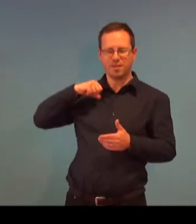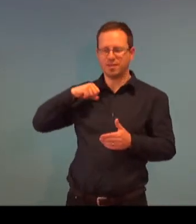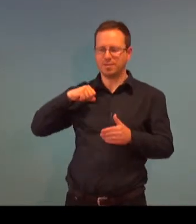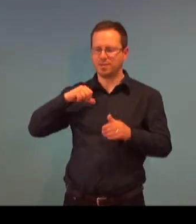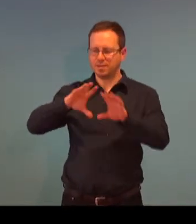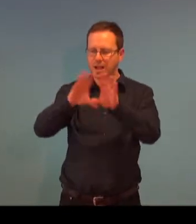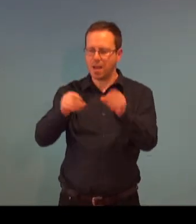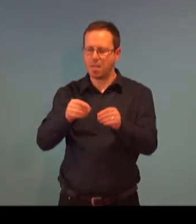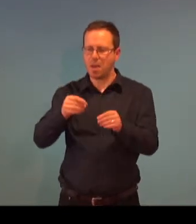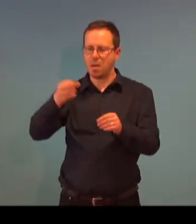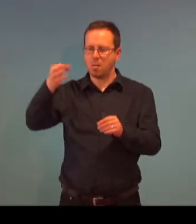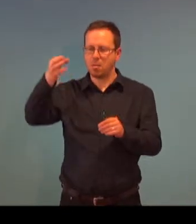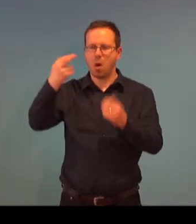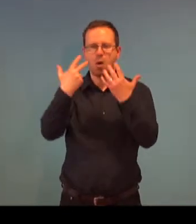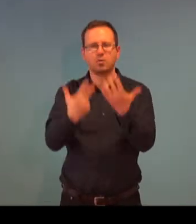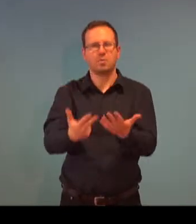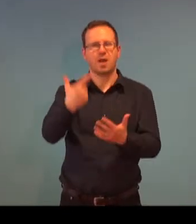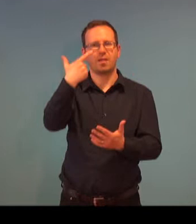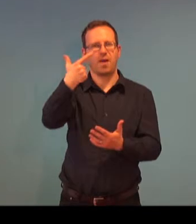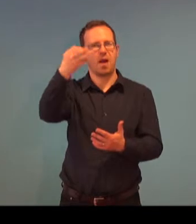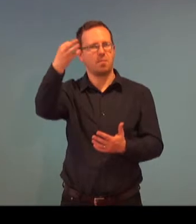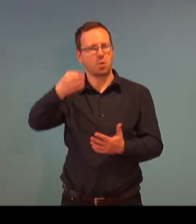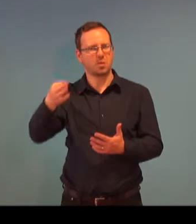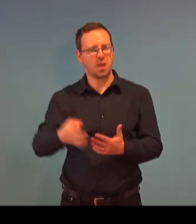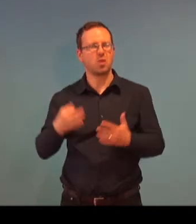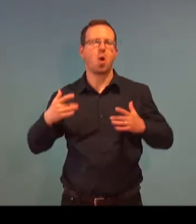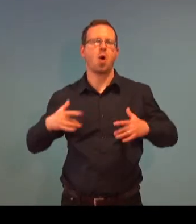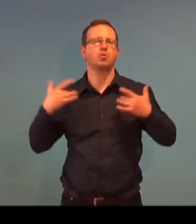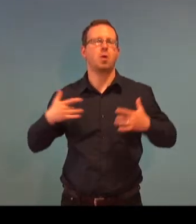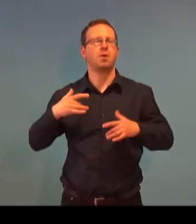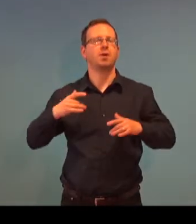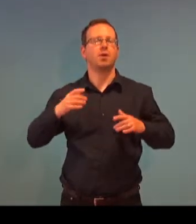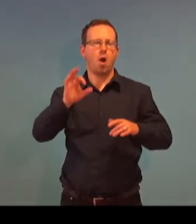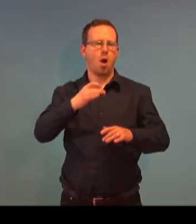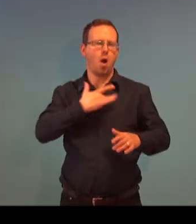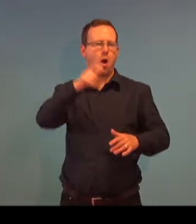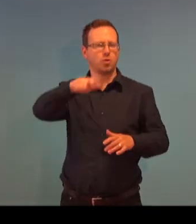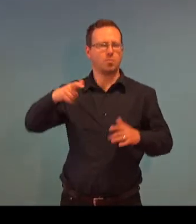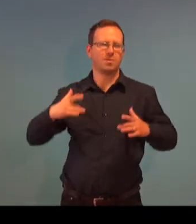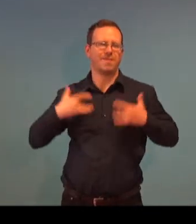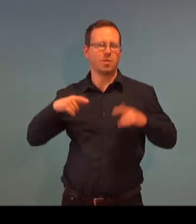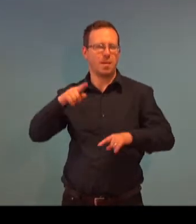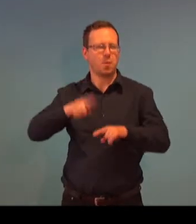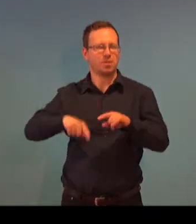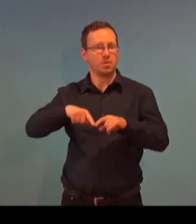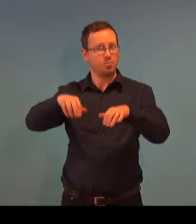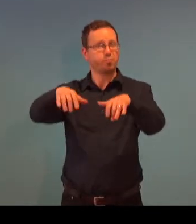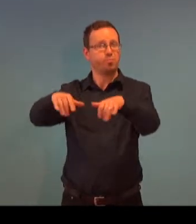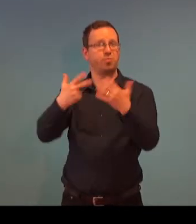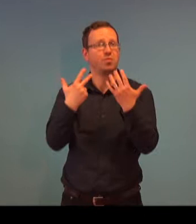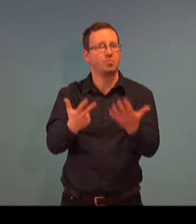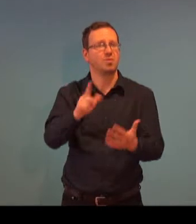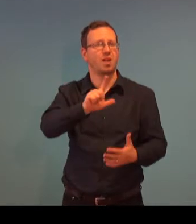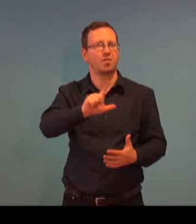300, k 31.12. je procentování podíl osob se zdravotním postižením a znevýhuběním